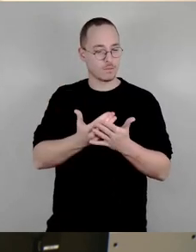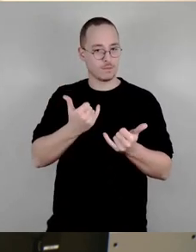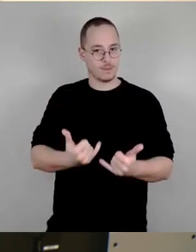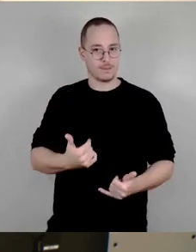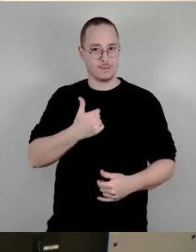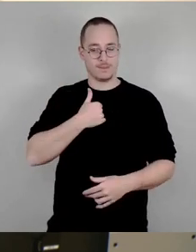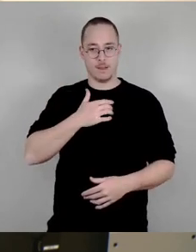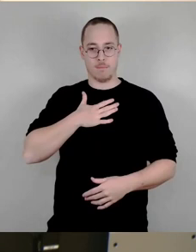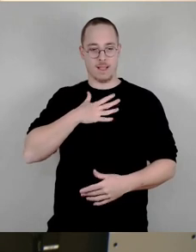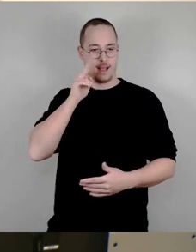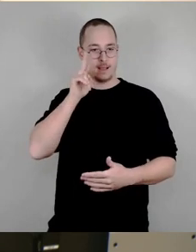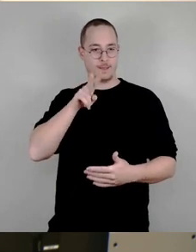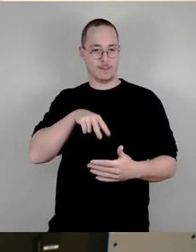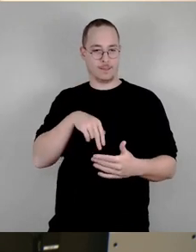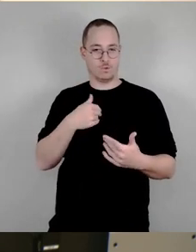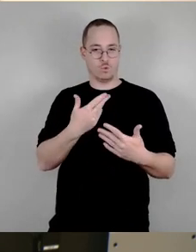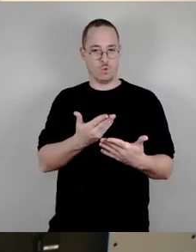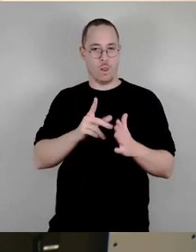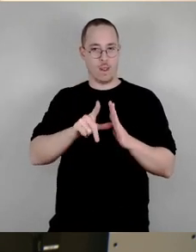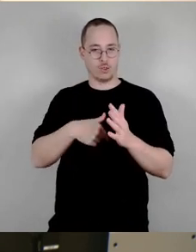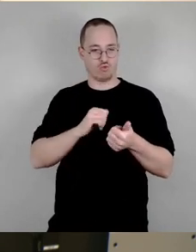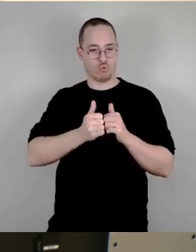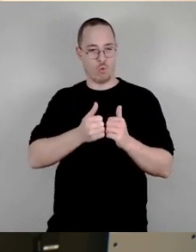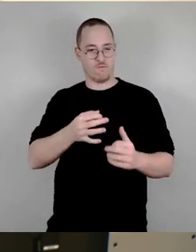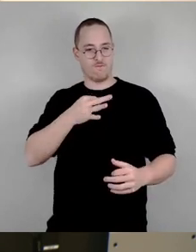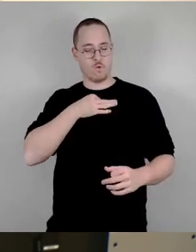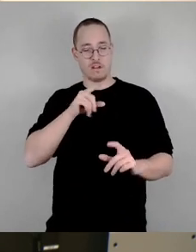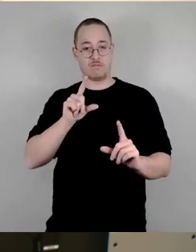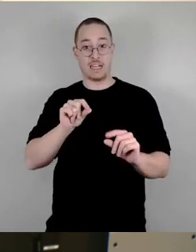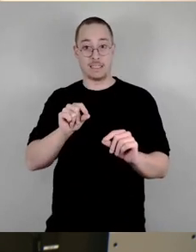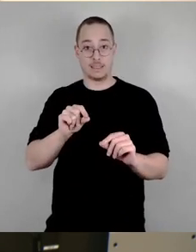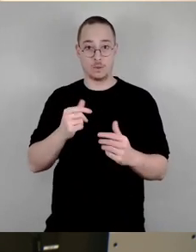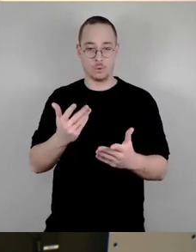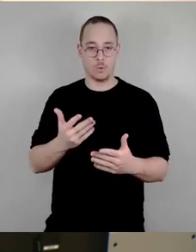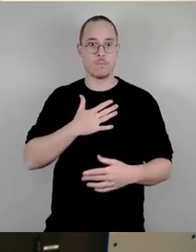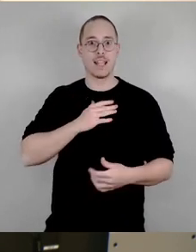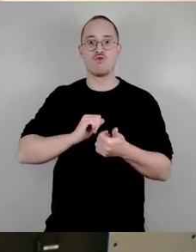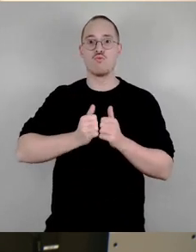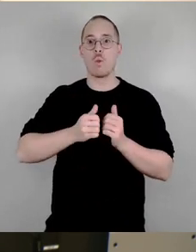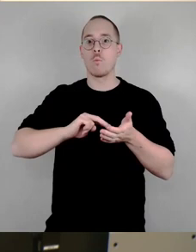niederzuschreiben Gute Gelegenheit, mein sportpolitisches Profil zu schärfen